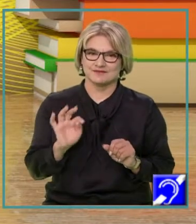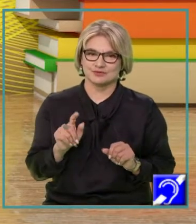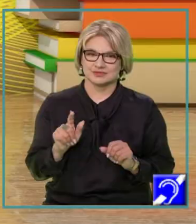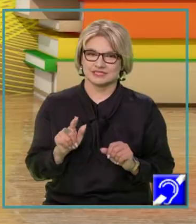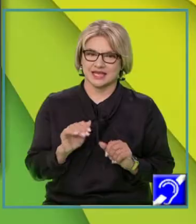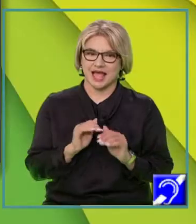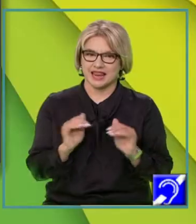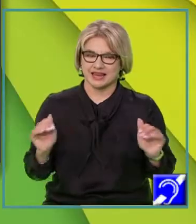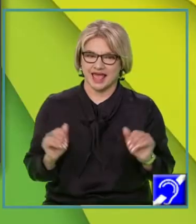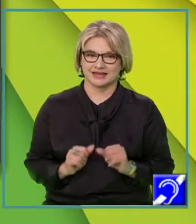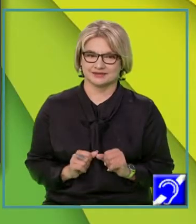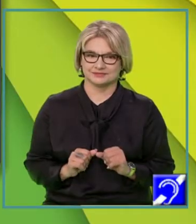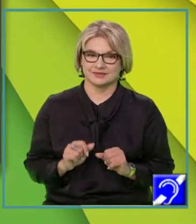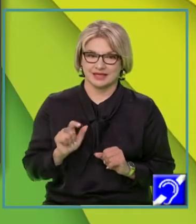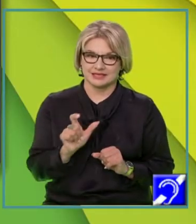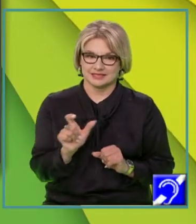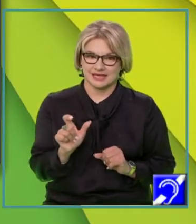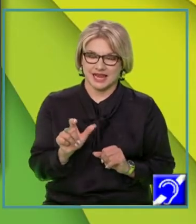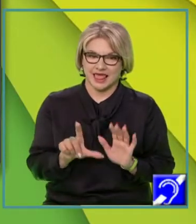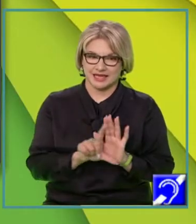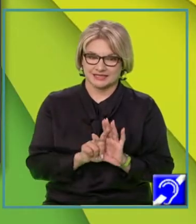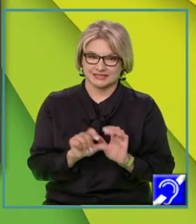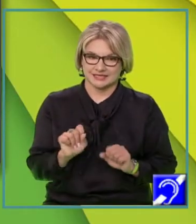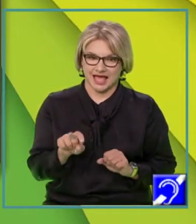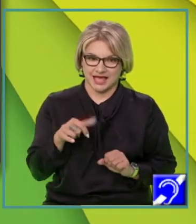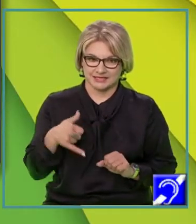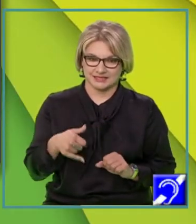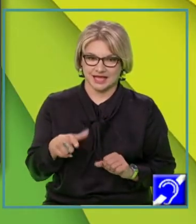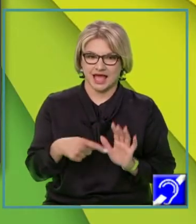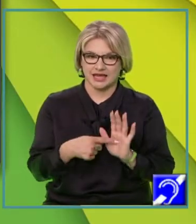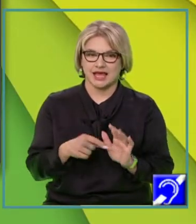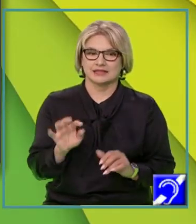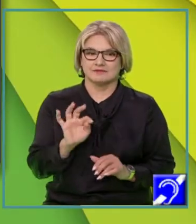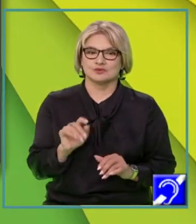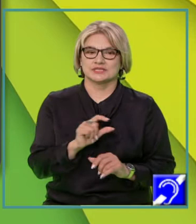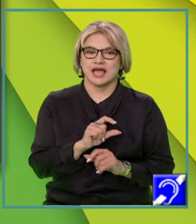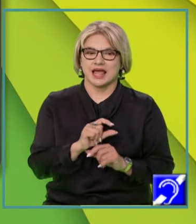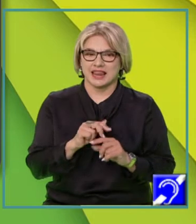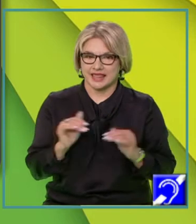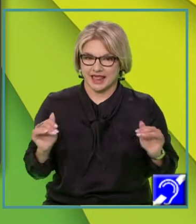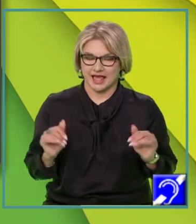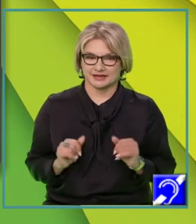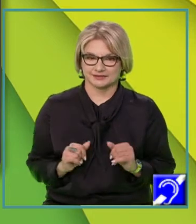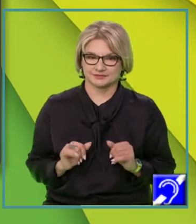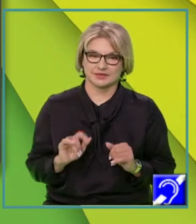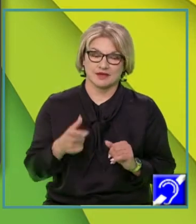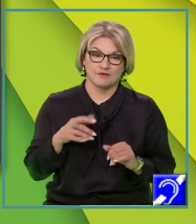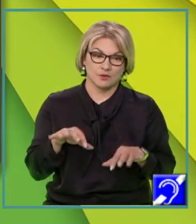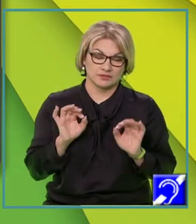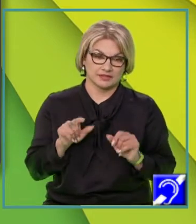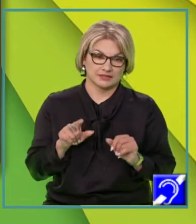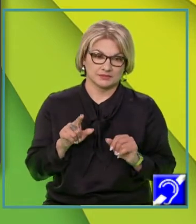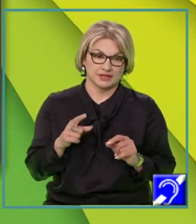liniară. În cadrul acestei lecții vom reprezenta funcția liniară și vom determina